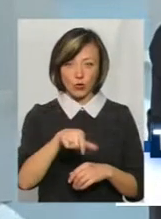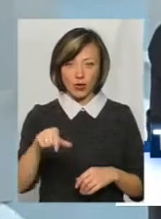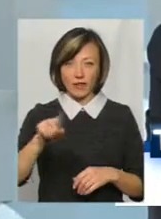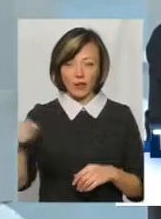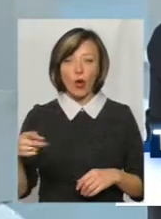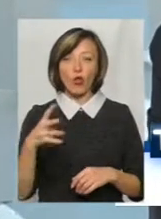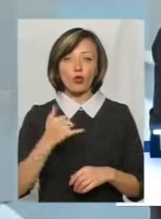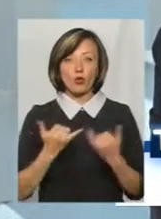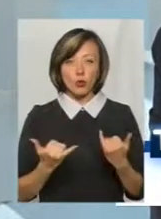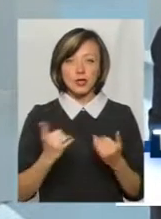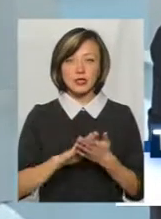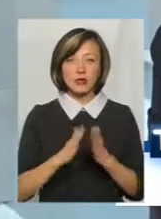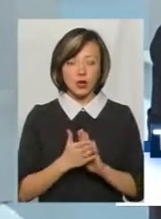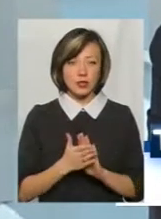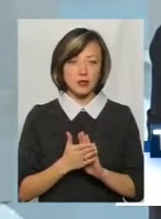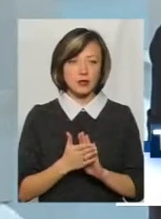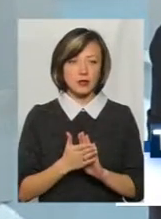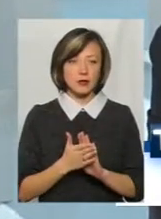сьогодні, на мою думку, це ситуація,